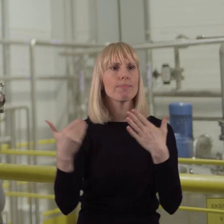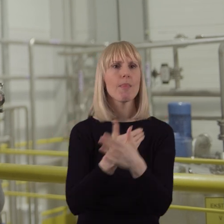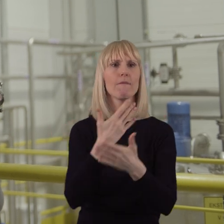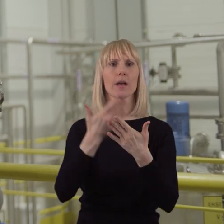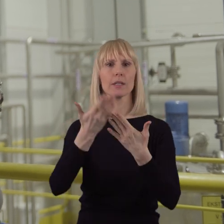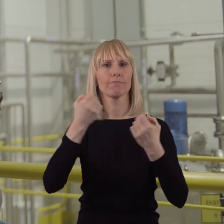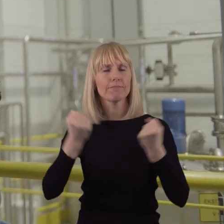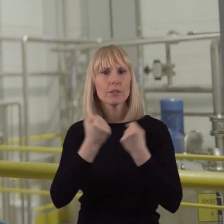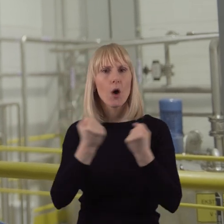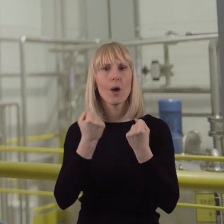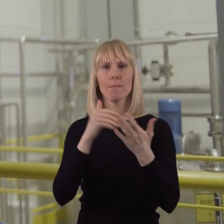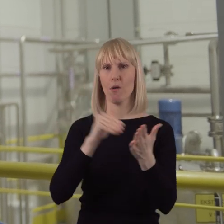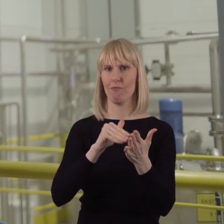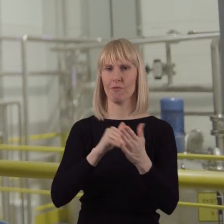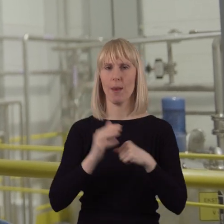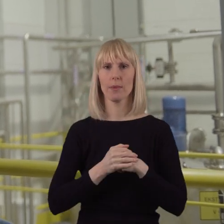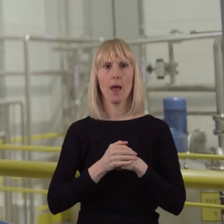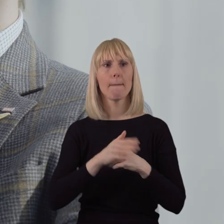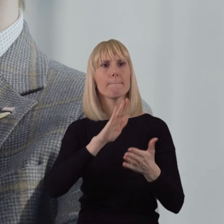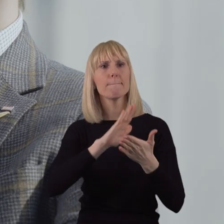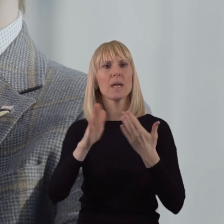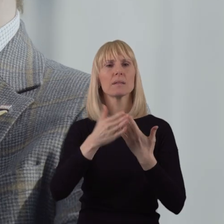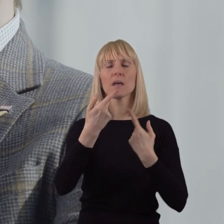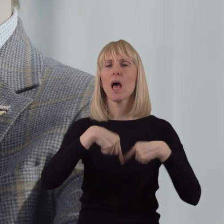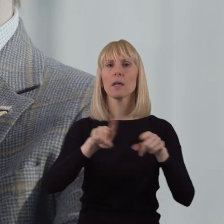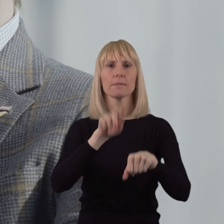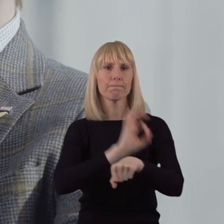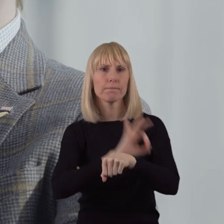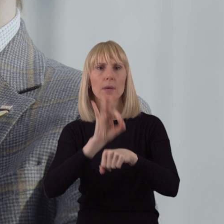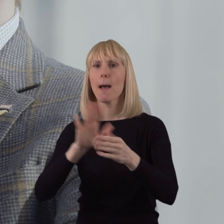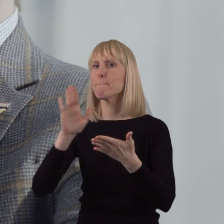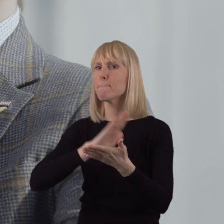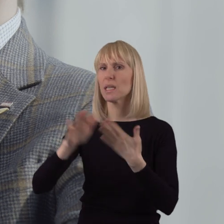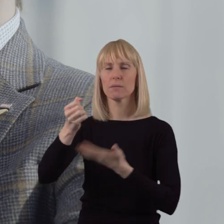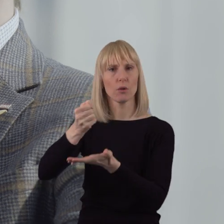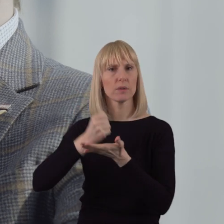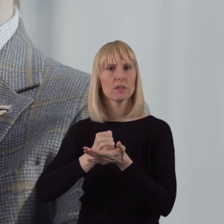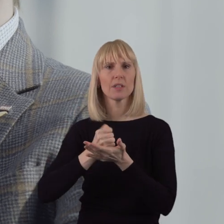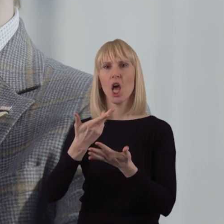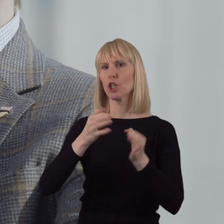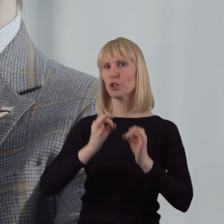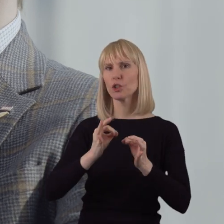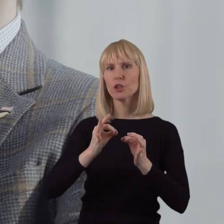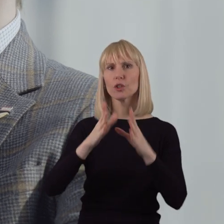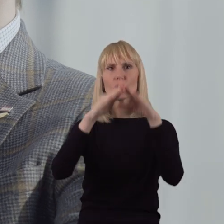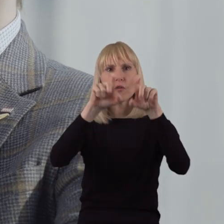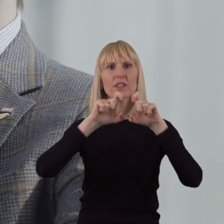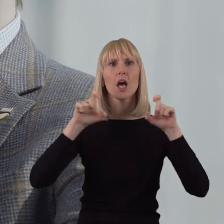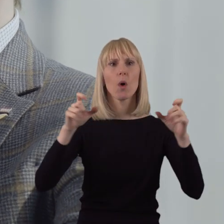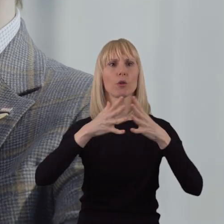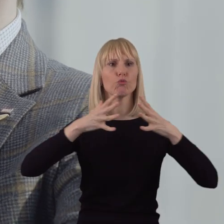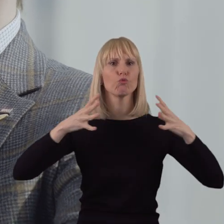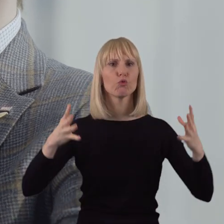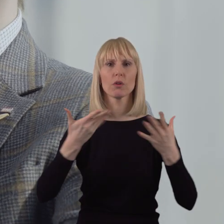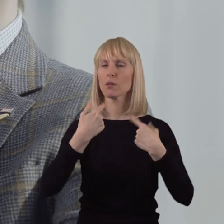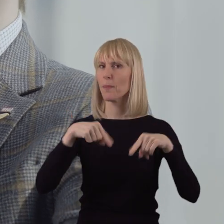które są bardzo przydatne. Bez realizacji projektu Bridge Alpha, bez uzyskania grantu, nie bylibyśmy dzisiaj w dużych zakładach przemysłowych, nie